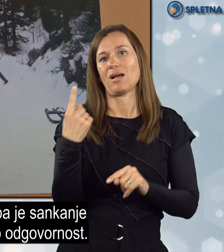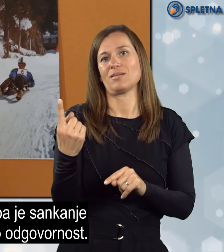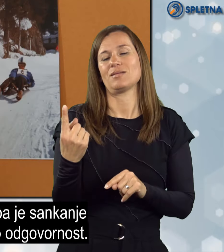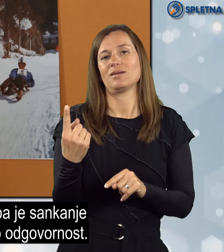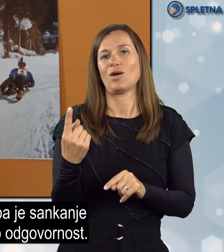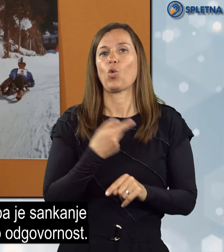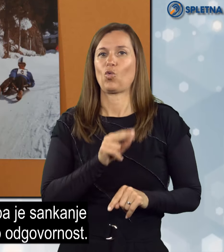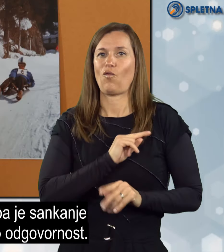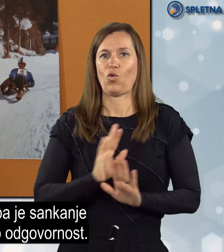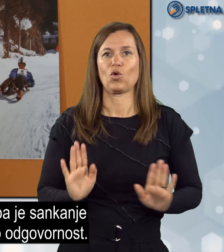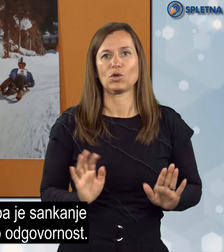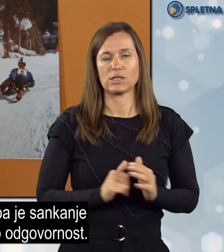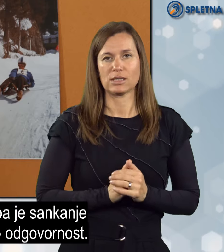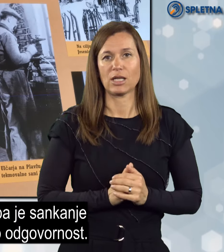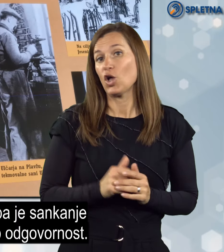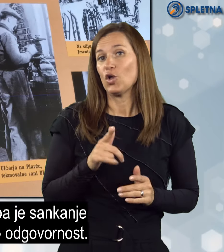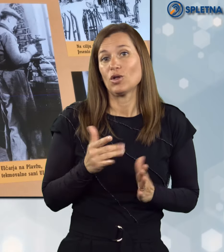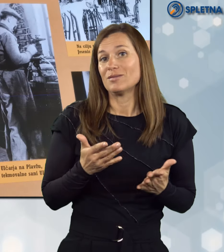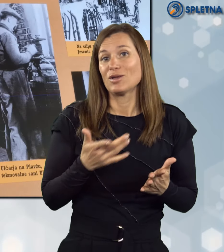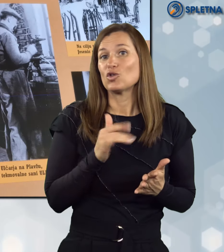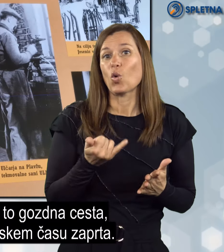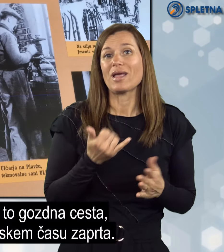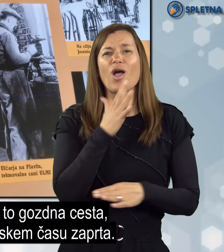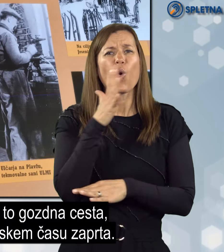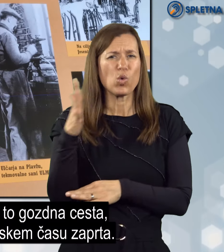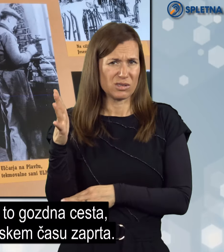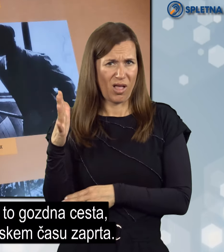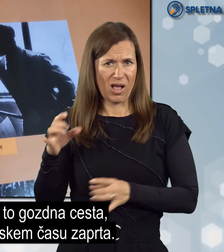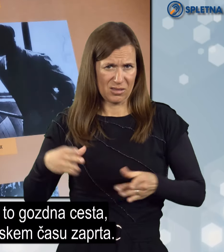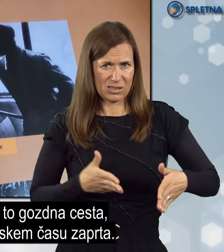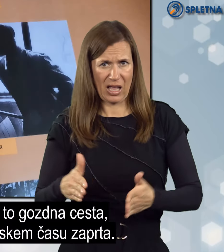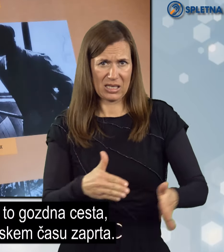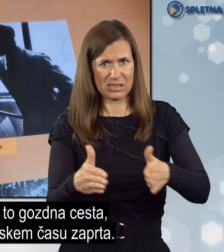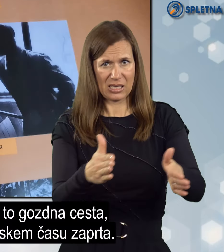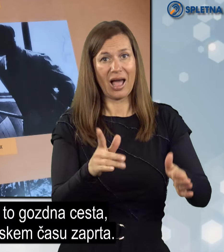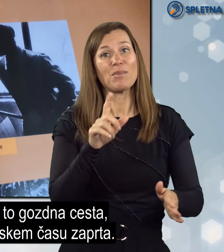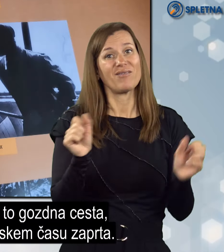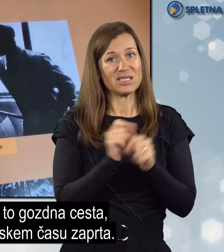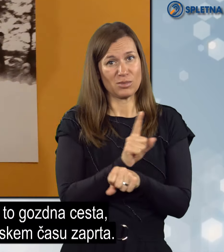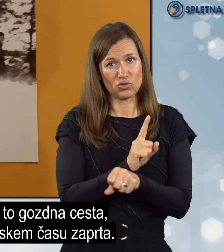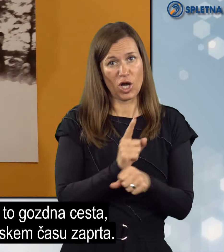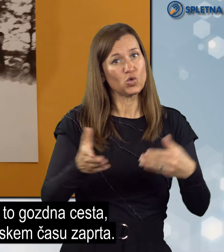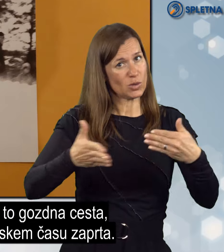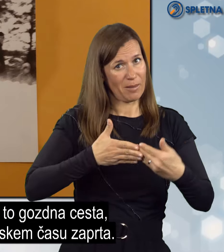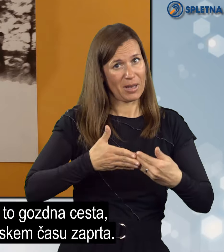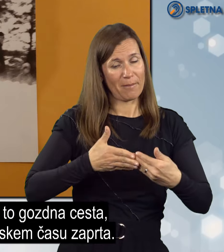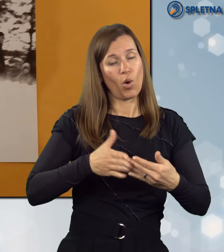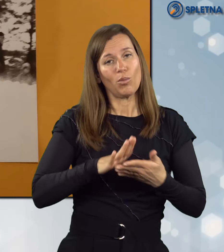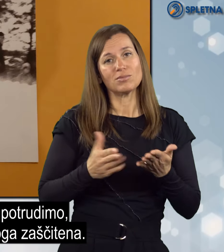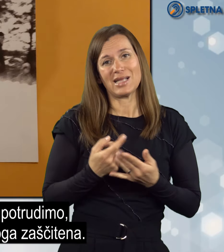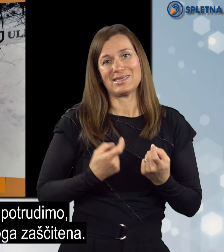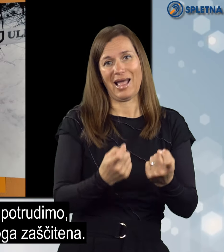Sankanje nalazna odgovornost. Vsen je to gozna cesta, katera je v zimsku času zaprta.